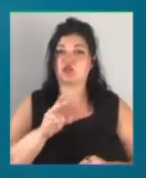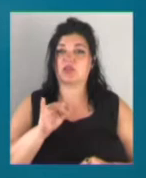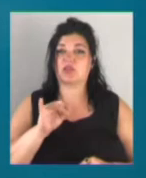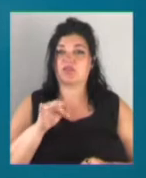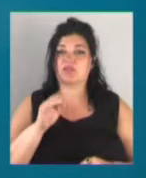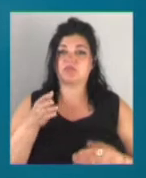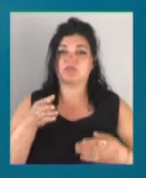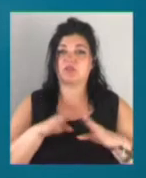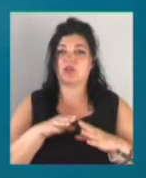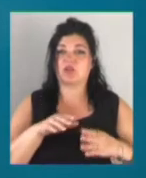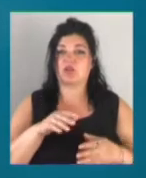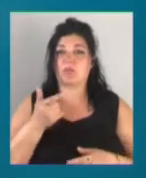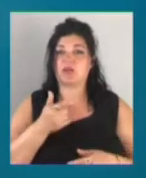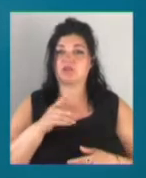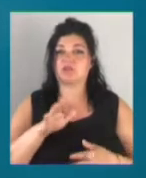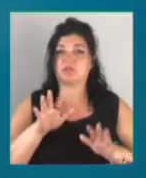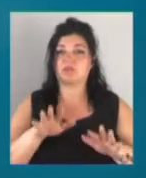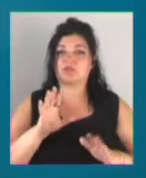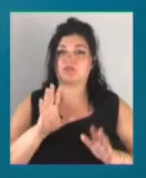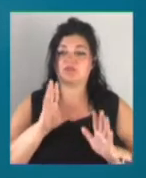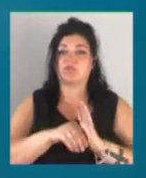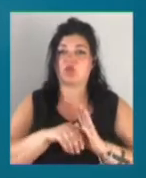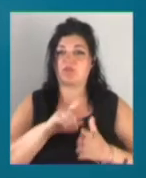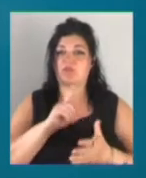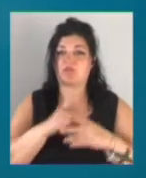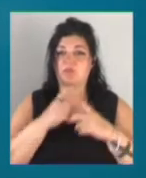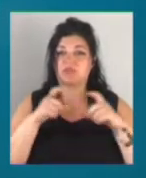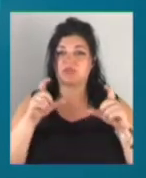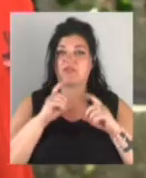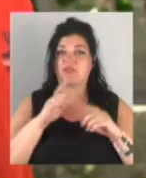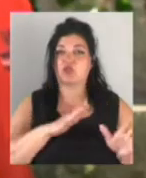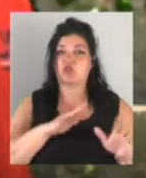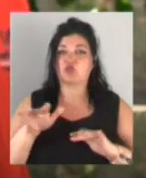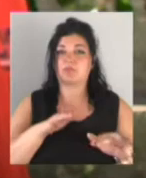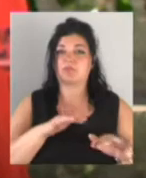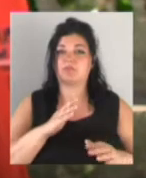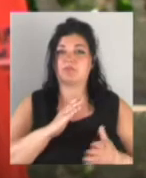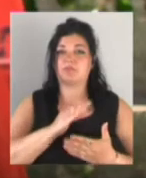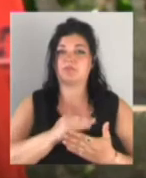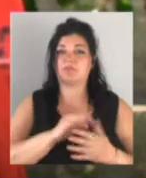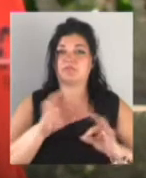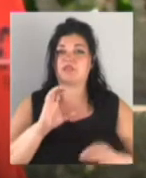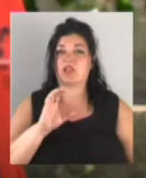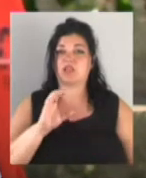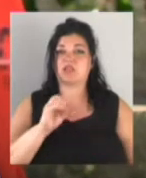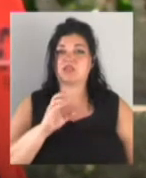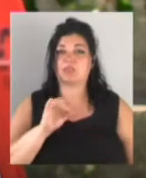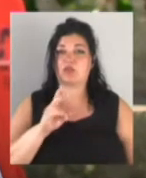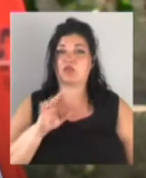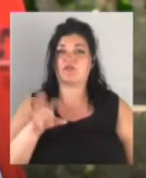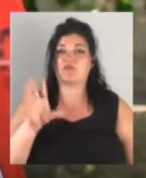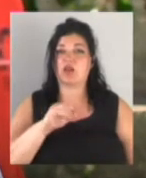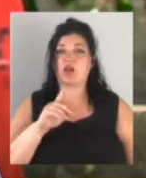громадські місця та ввели обов'язковий масковий режим, каже Світлана Ясипенко. Все общественні місця временно будуть